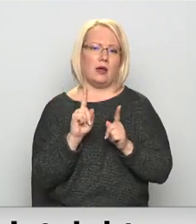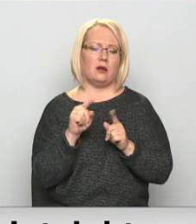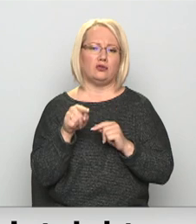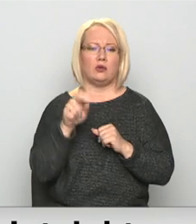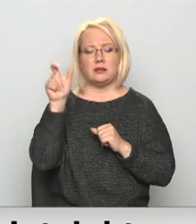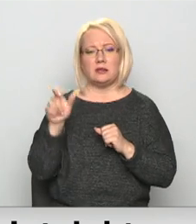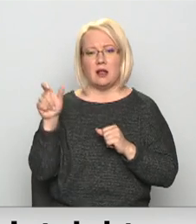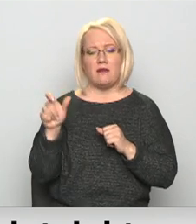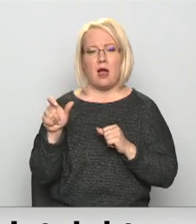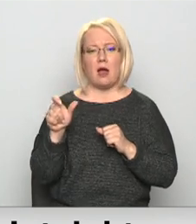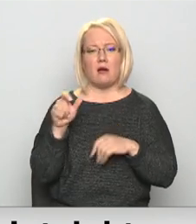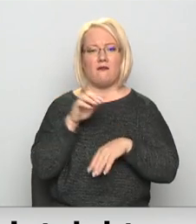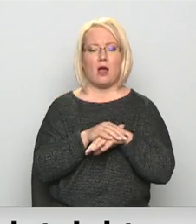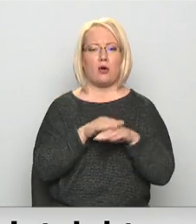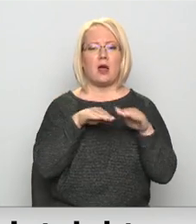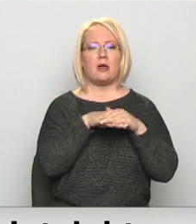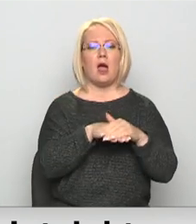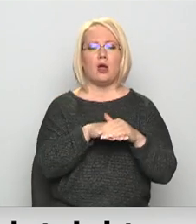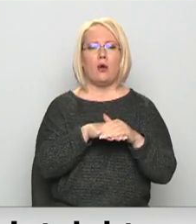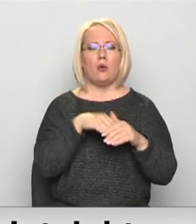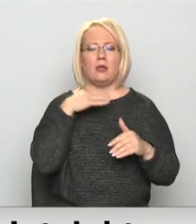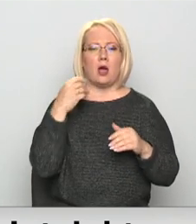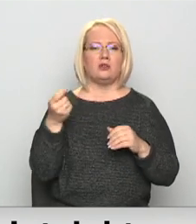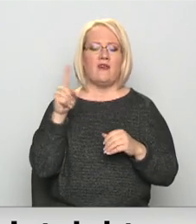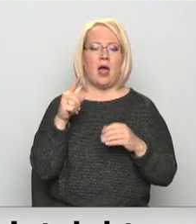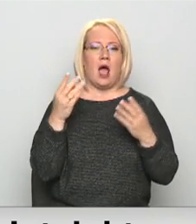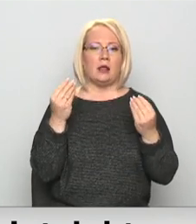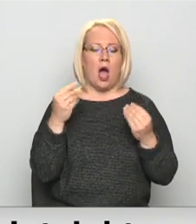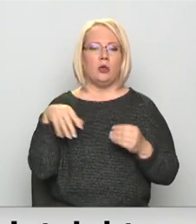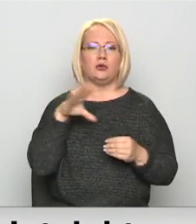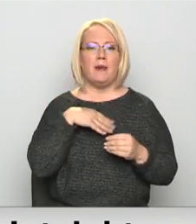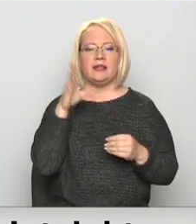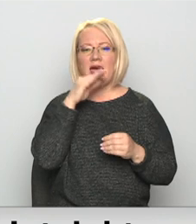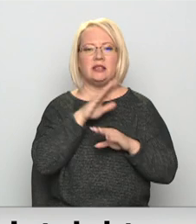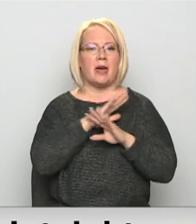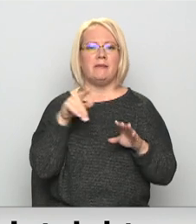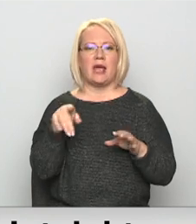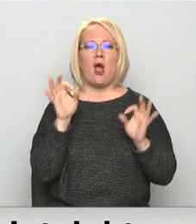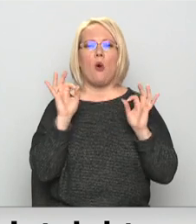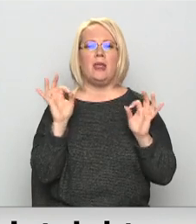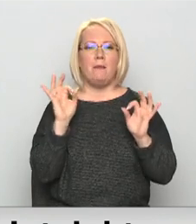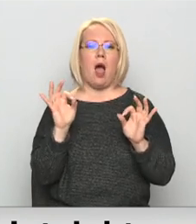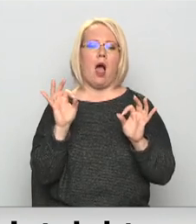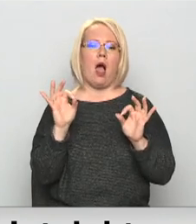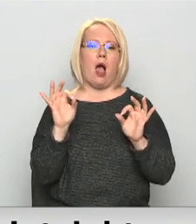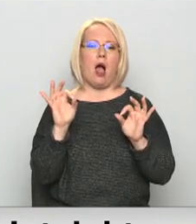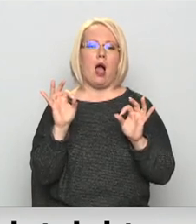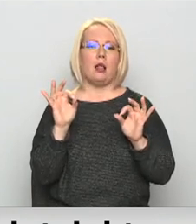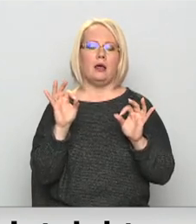cilvēku faktorei jāiegūt krietni lielāk līdz, līdz ar to mēs nespējam tik optimāli iet tirgu ar